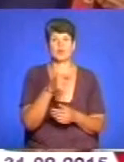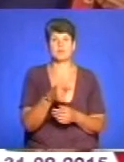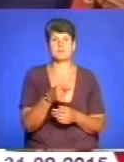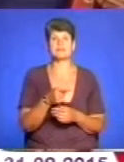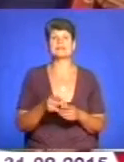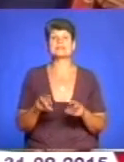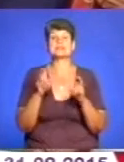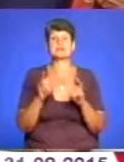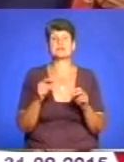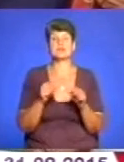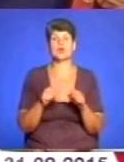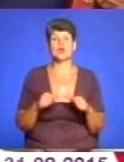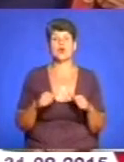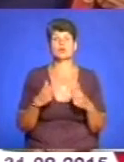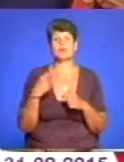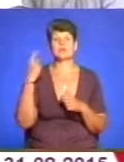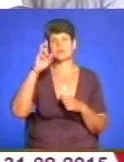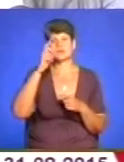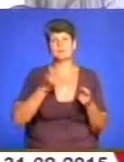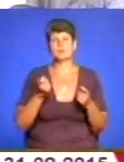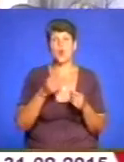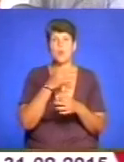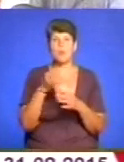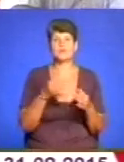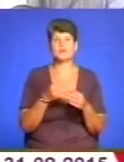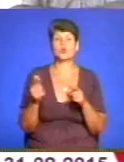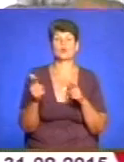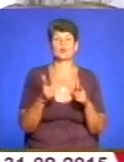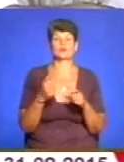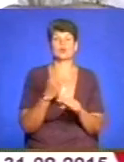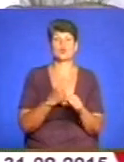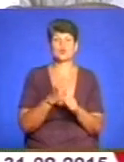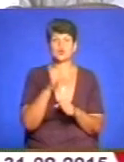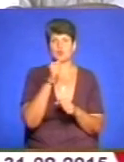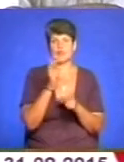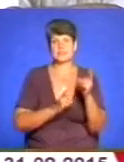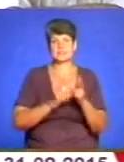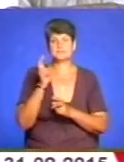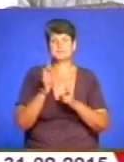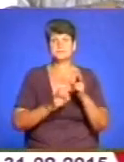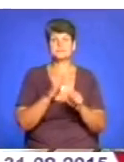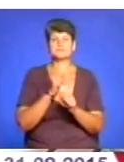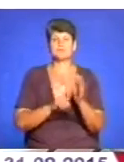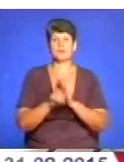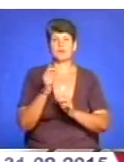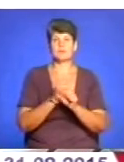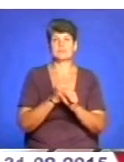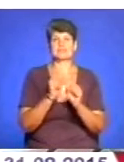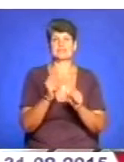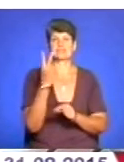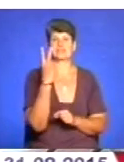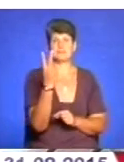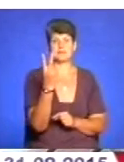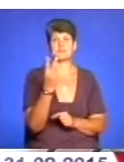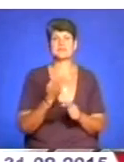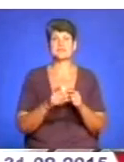на засіданні колегії обласної державної адміністрації обговорили готовність до роботи цукрових заводів. Запрацює їх у цьому році лише два. Це